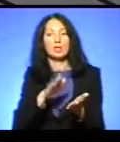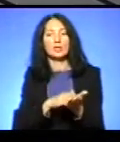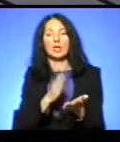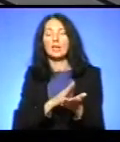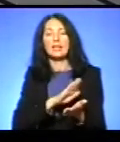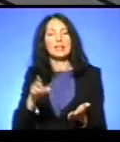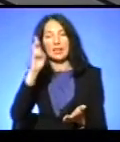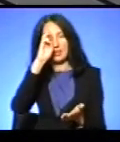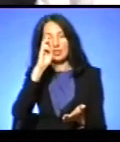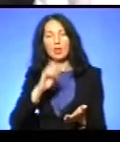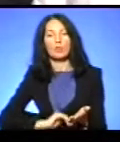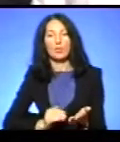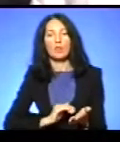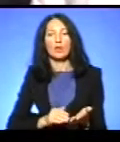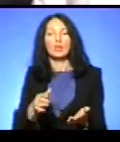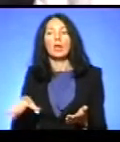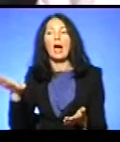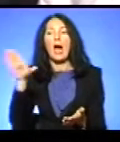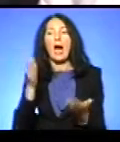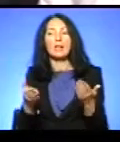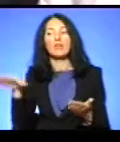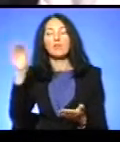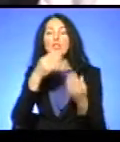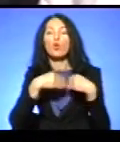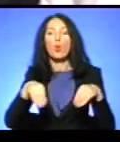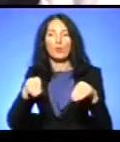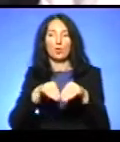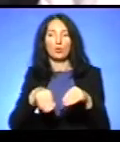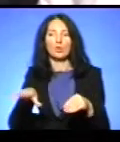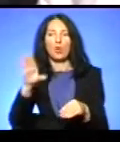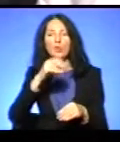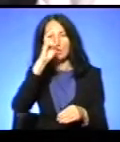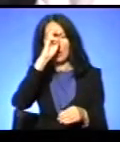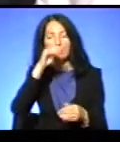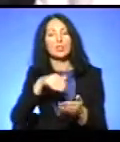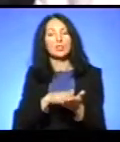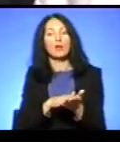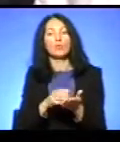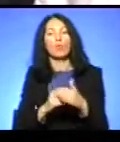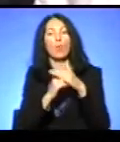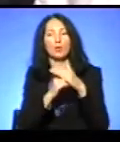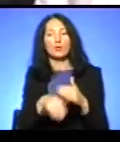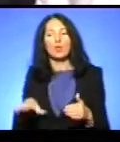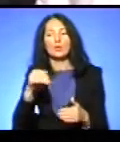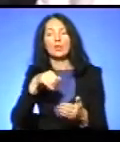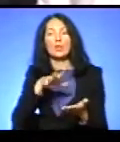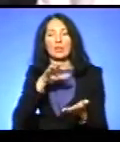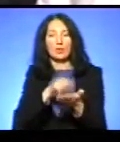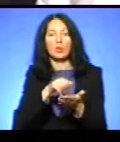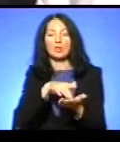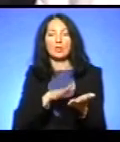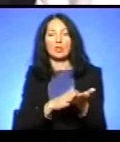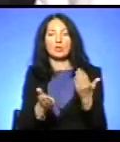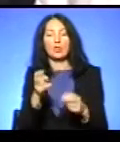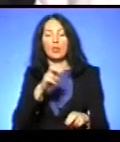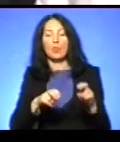в все державну базу. Всі займаються реєстрацією, але пошуком займається тільки один. Навіщо всім займатися пошуком?